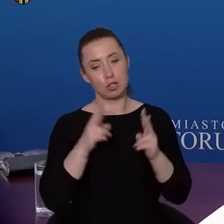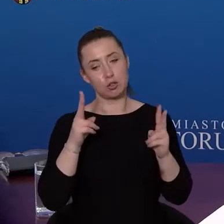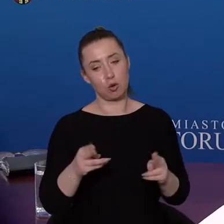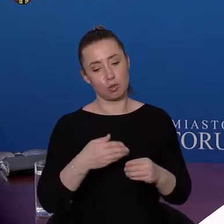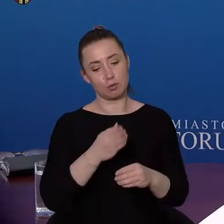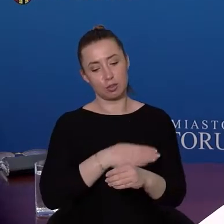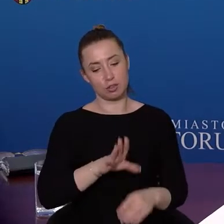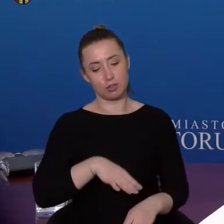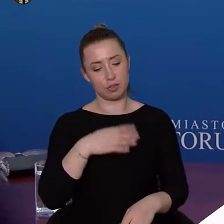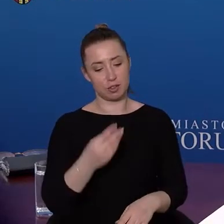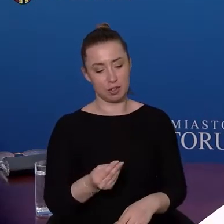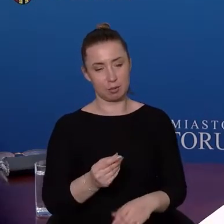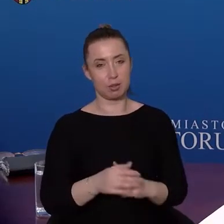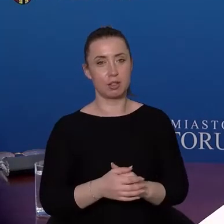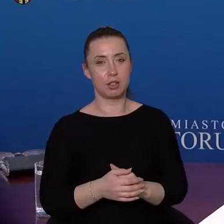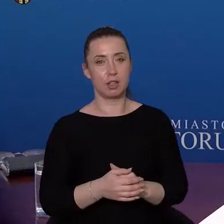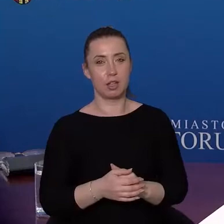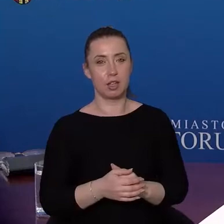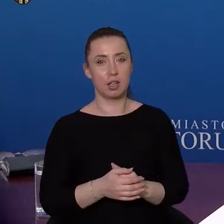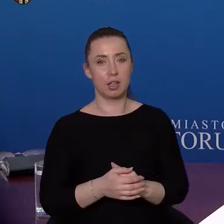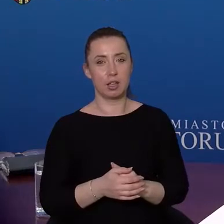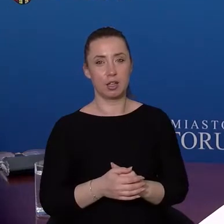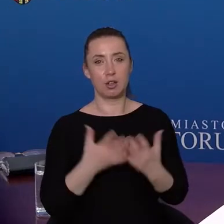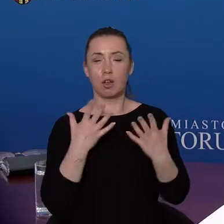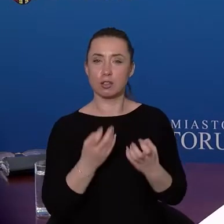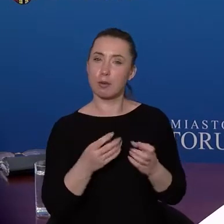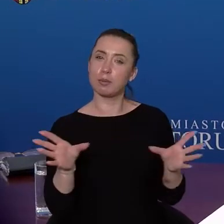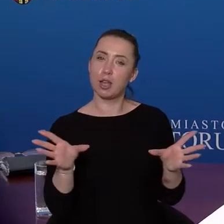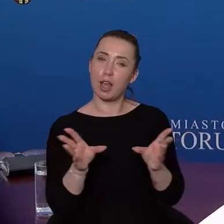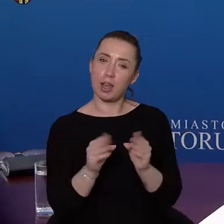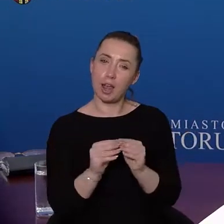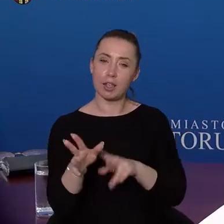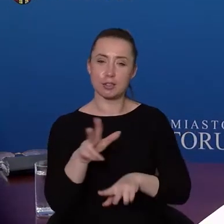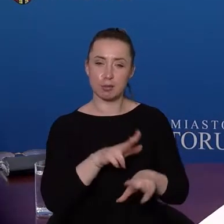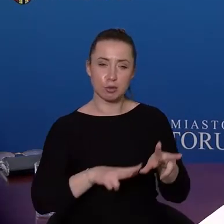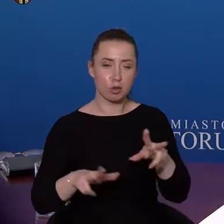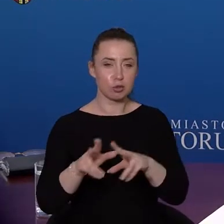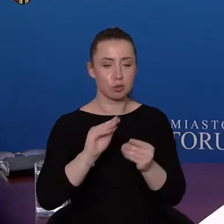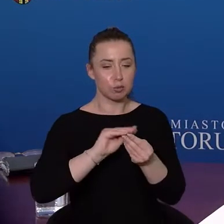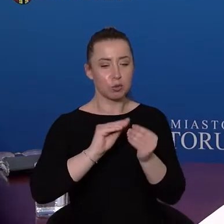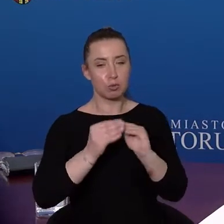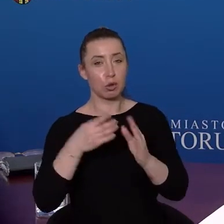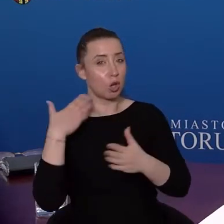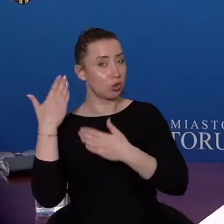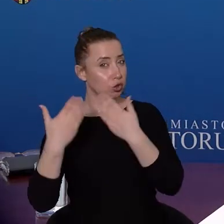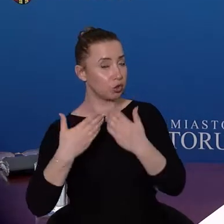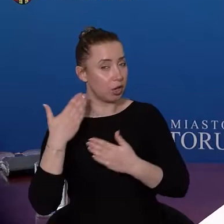poprzedzającym święta Bożego Narodzenia, gdzie zwykle chcieliśmy być blisko siebie, składając życzenia,